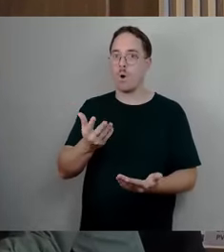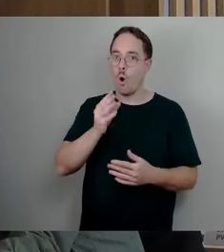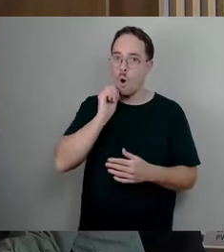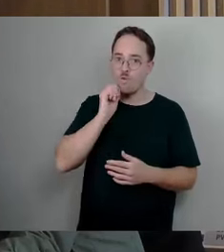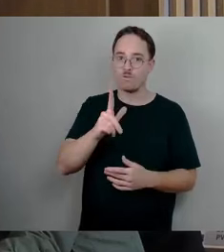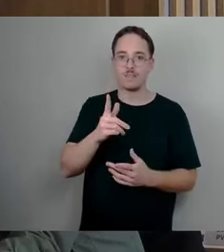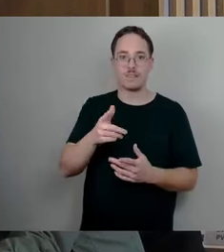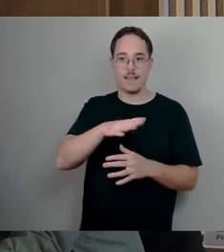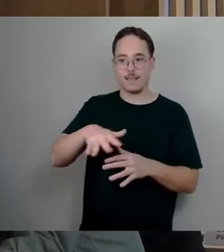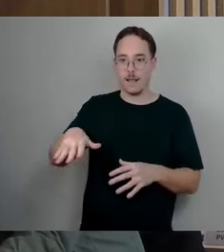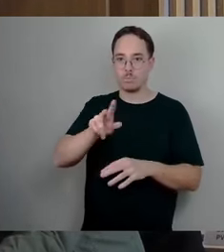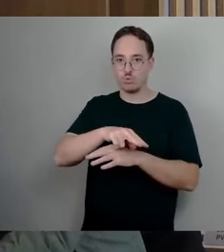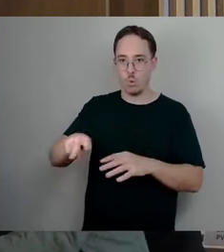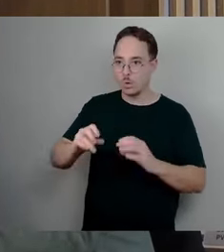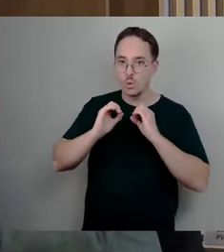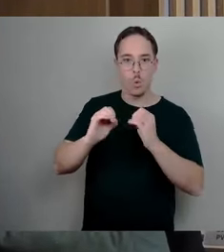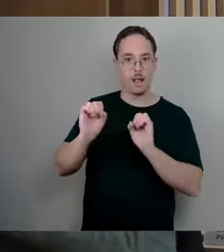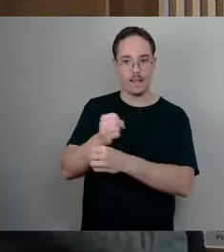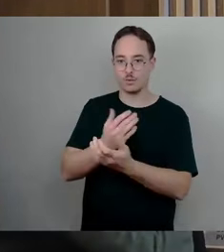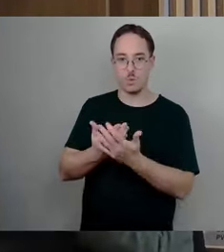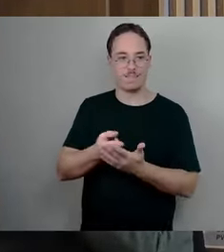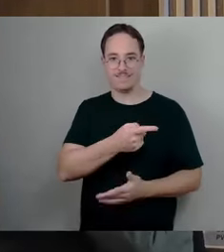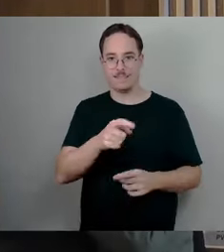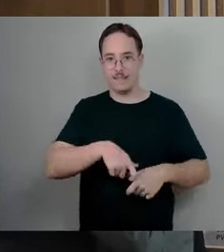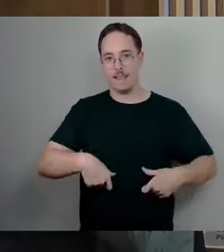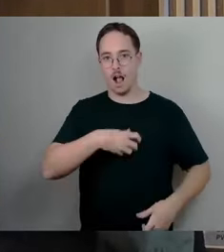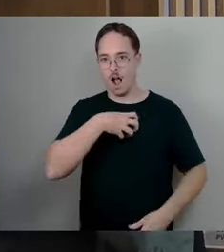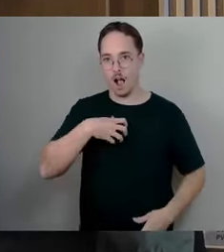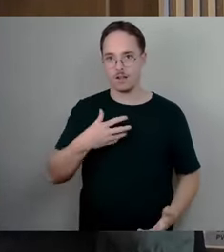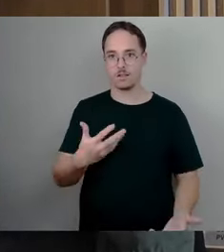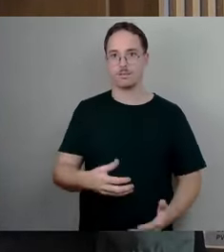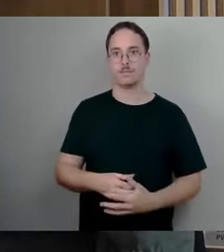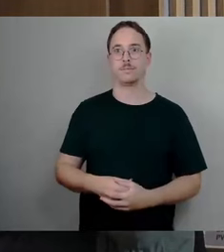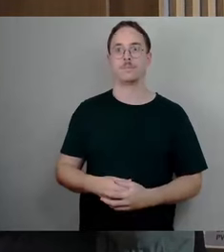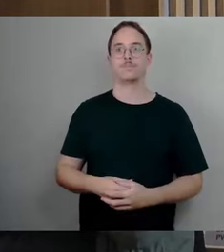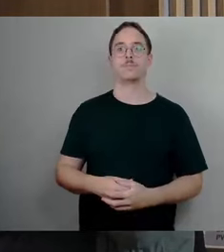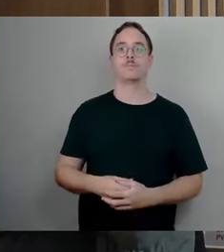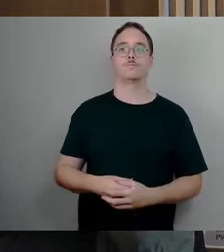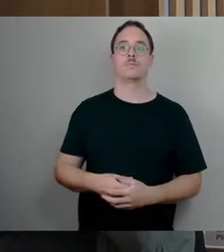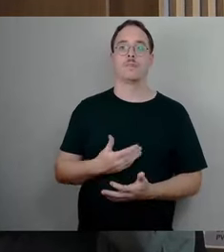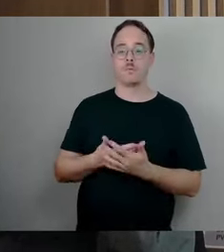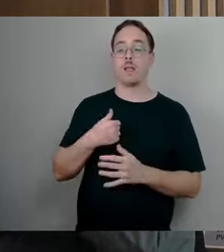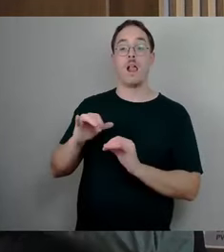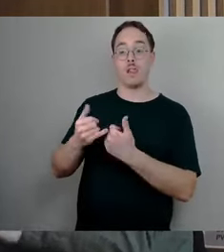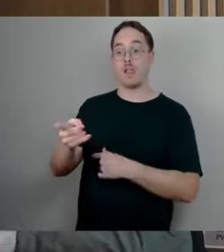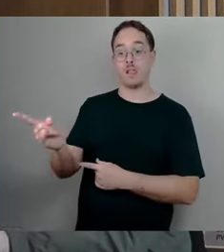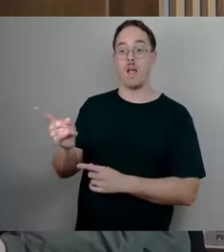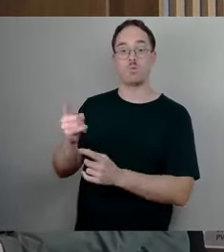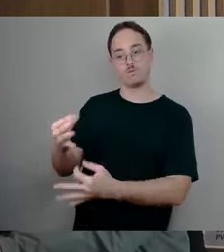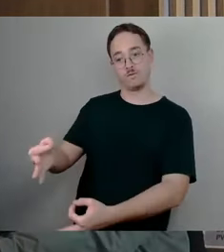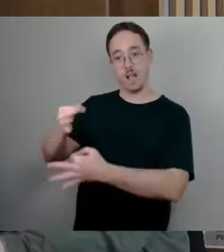haben. Ich habe heute noch eine andere Anfrage von Eltern bekommen, deswegen, ich treibe wirklich die Qualität in der Kita um. Da wurde gesagt,